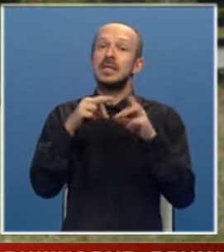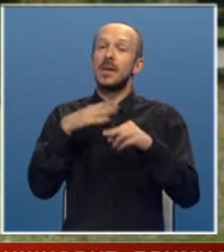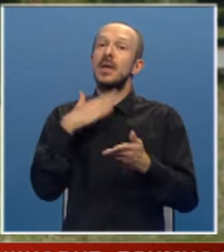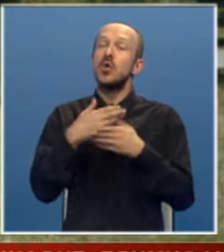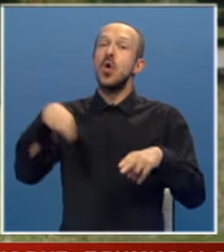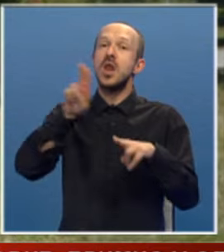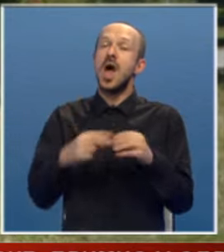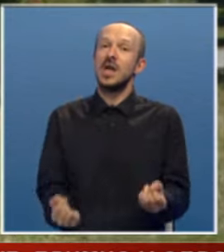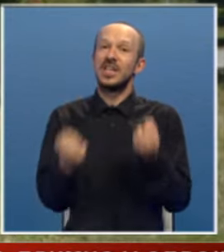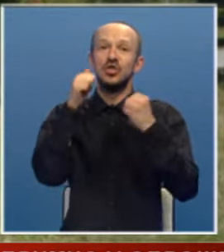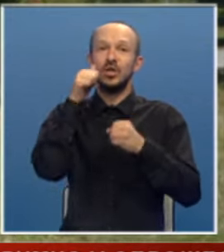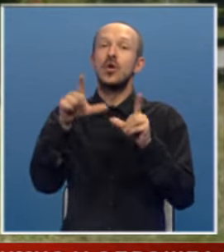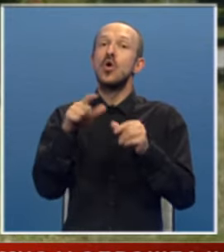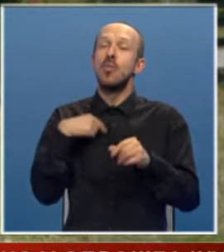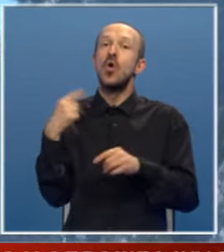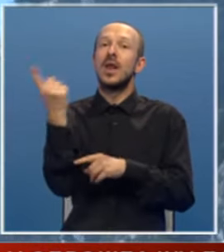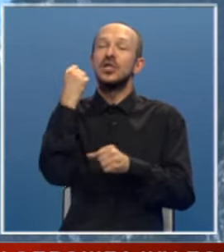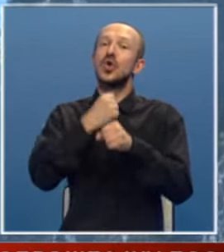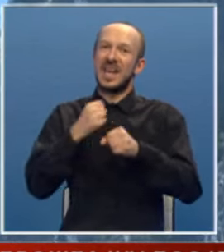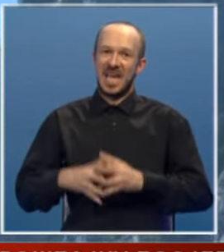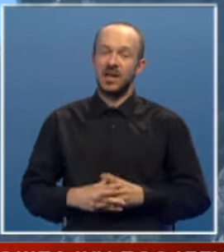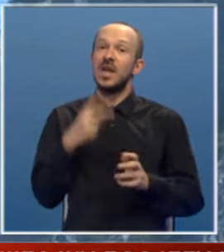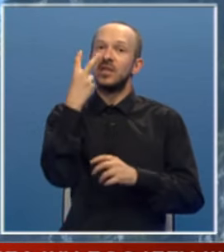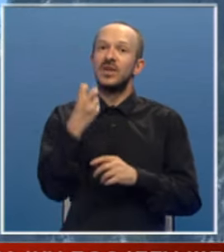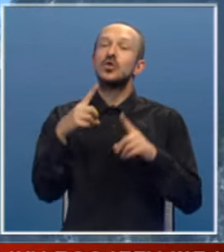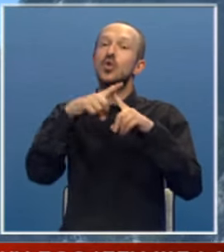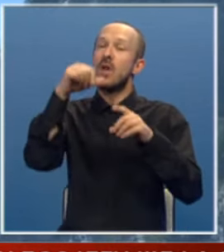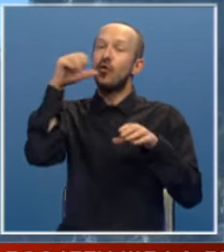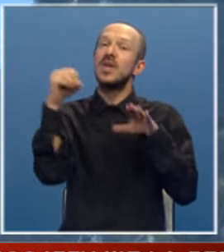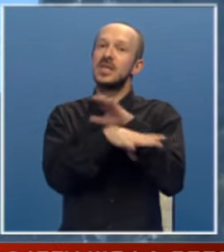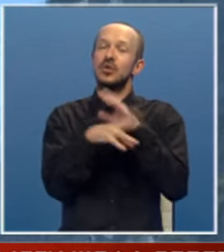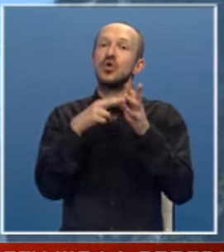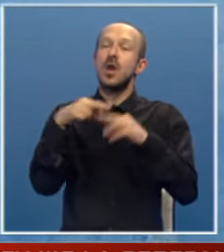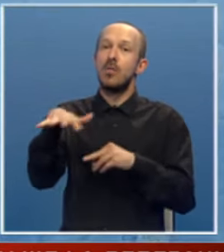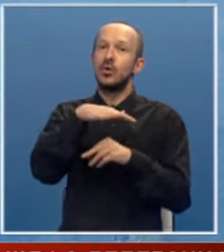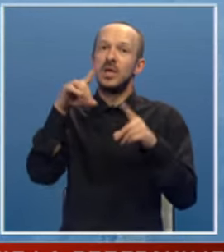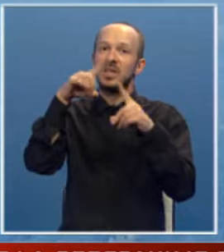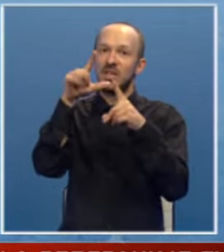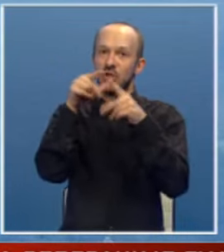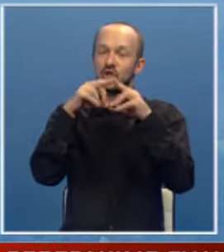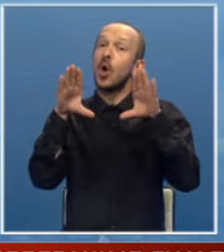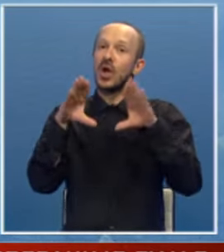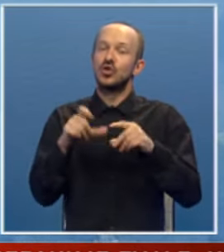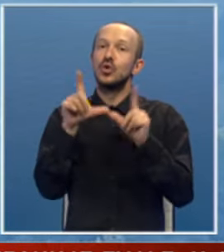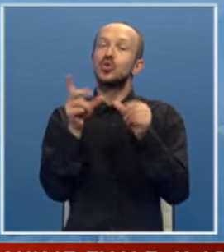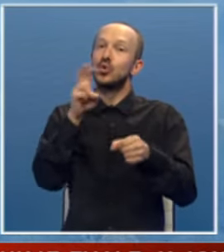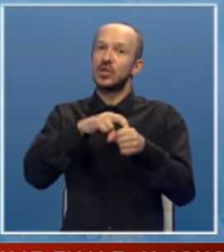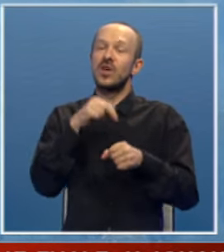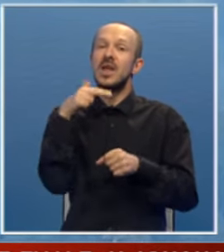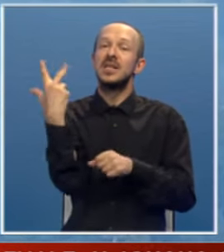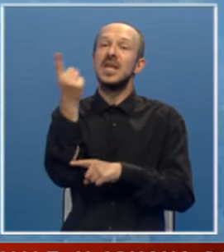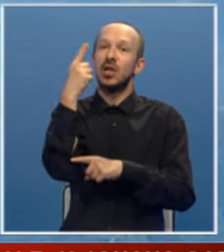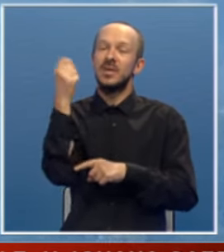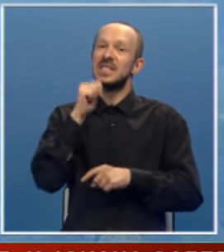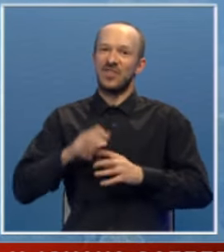najteži dan u mojoj letačkoj karijeri. 200 tuna vode izbačeno je na područje tjentišta. U gašenju su učestvovala tri